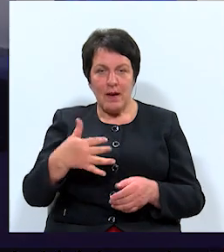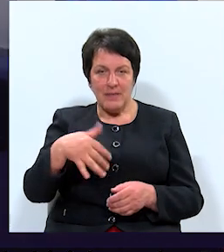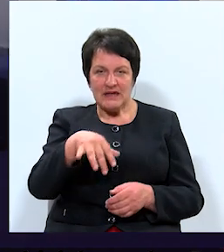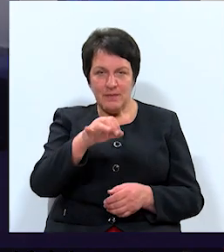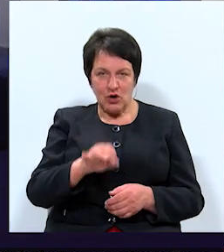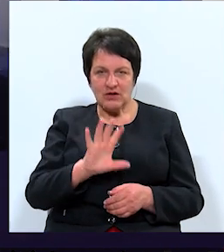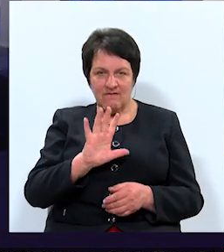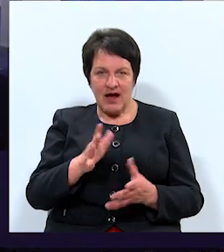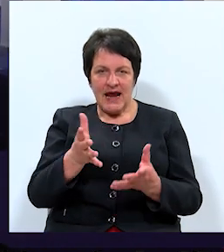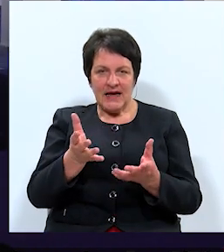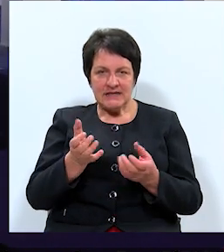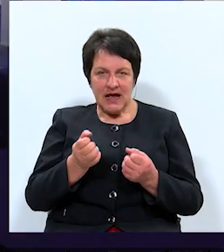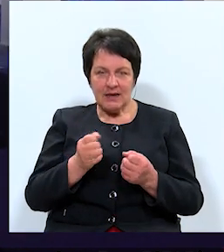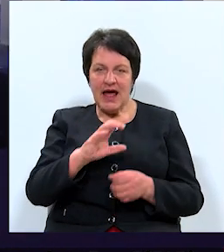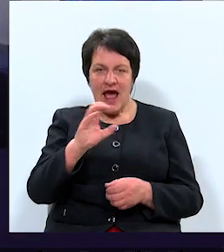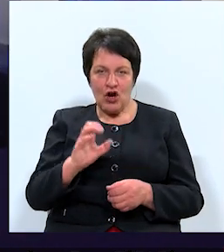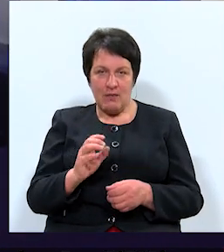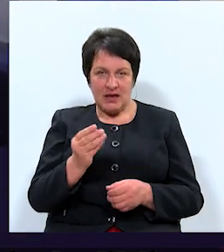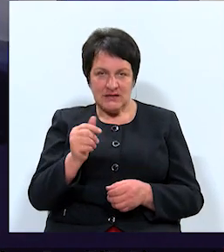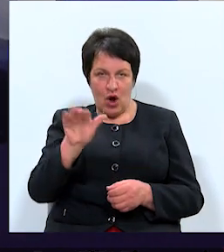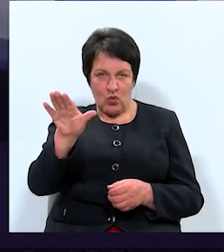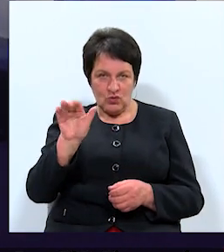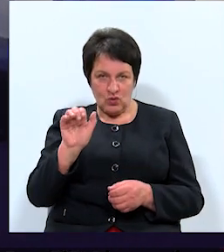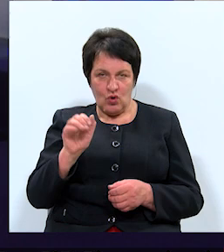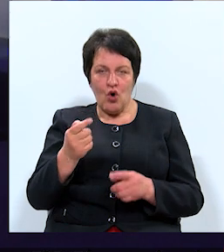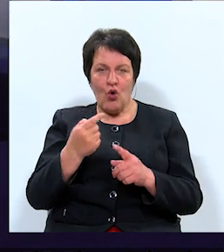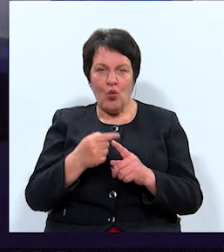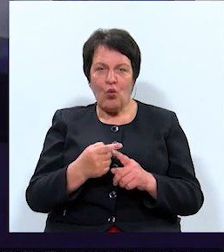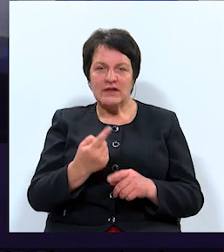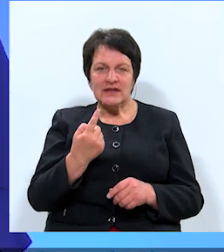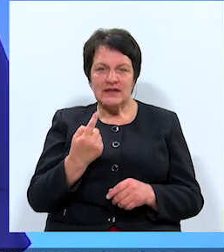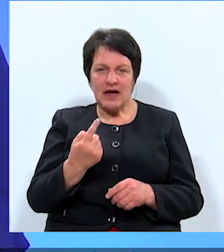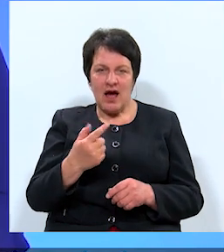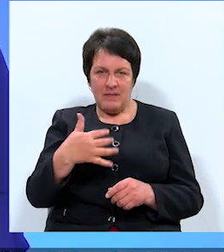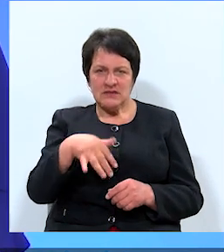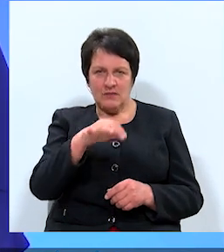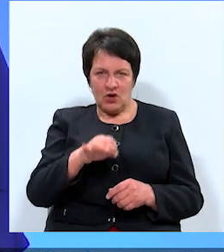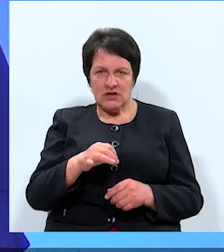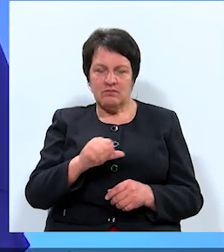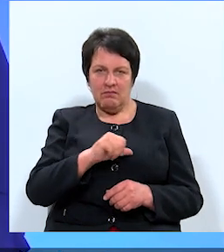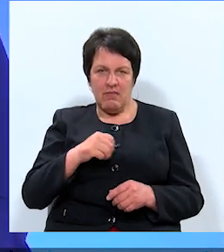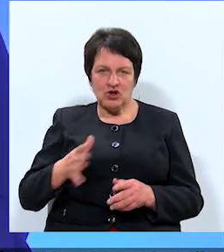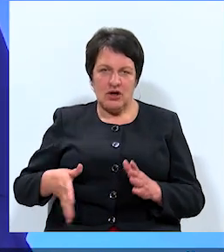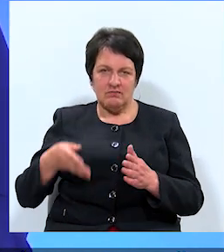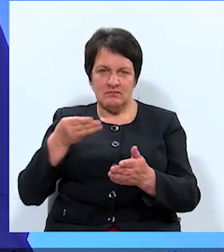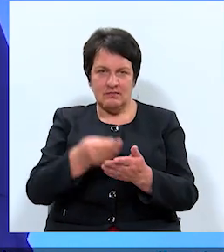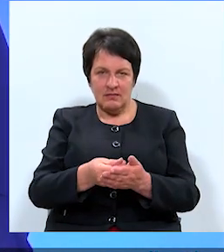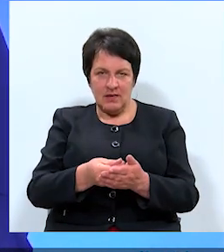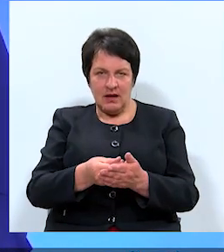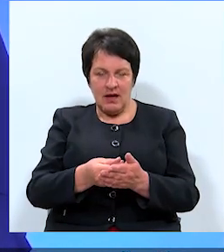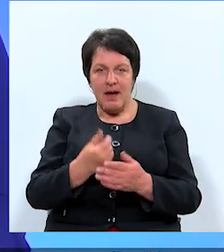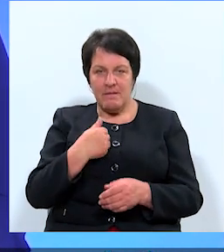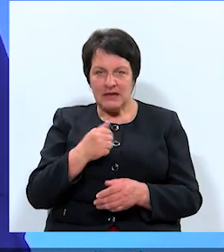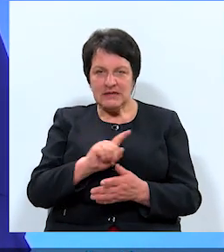varēja saņemt Eiropas naudu un tikai 50% jāiegūt pašiem. Tātad